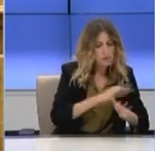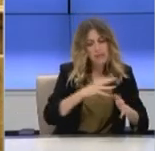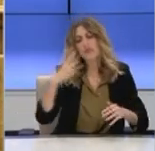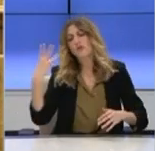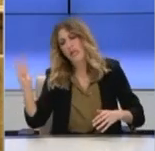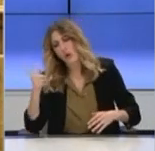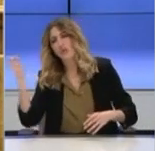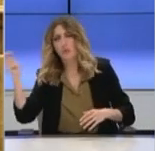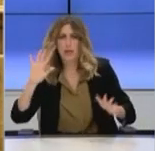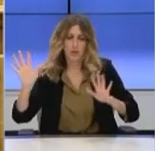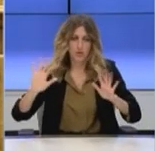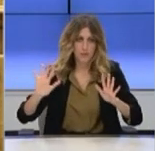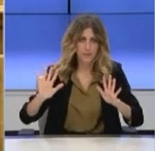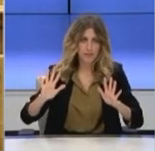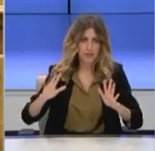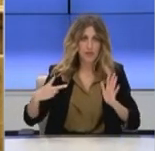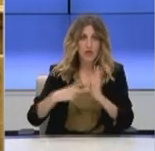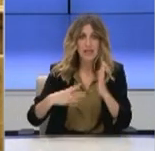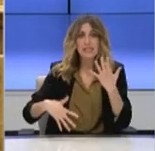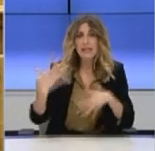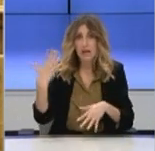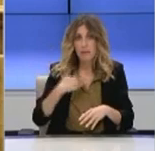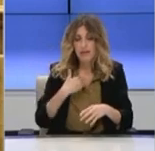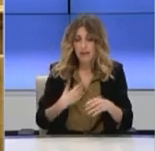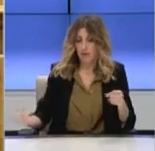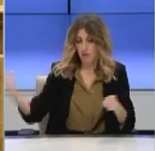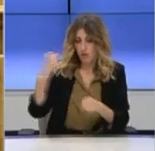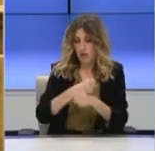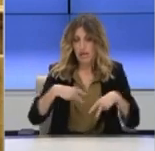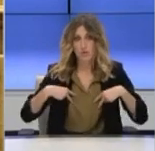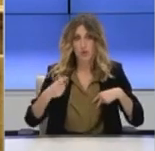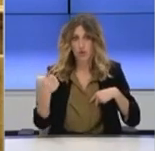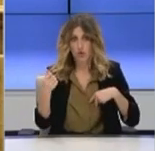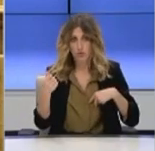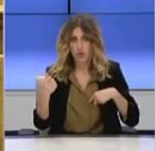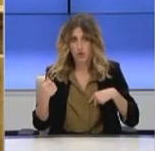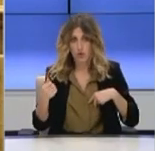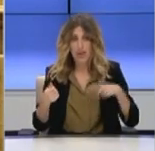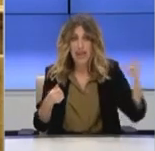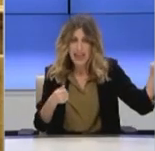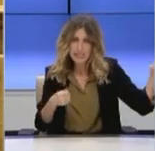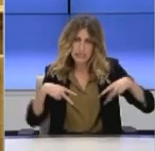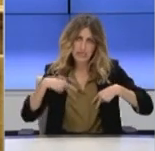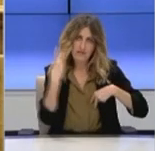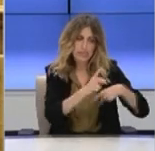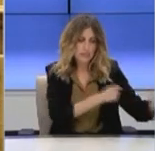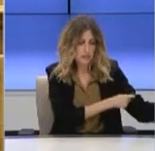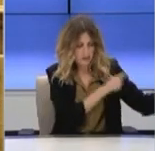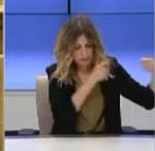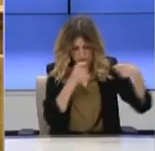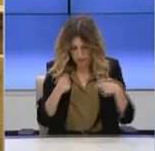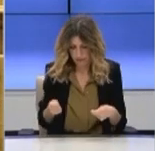το χρέος. Το 2015, όταν εγώ μπήκα στο Υπουργείο Οικονομικών, εσείς μου παραδώσετε, η κυβέρνησή σας τότε,